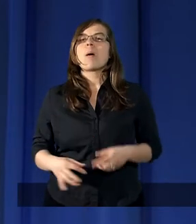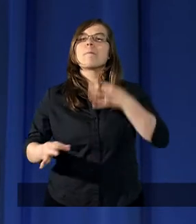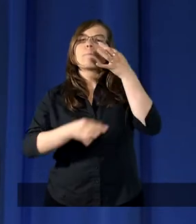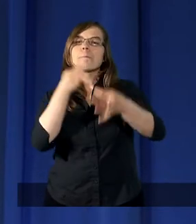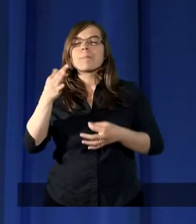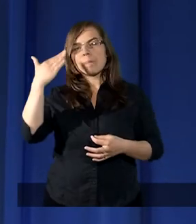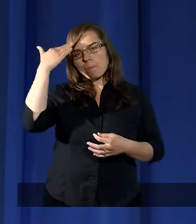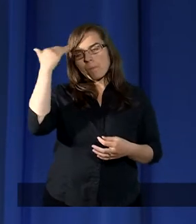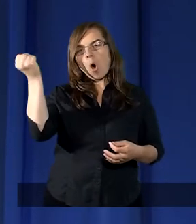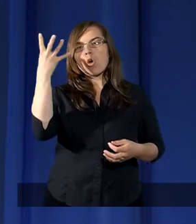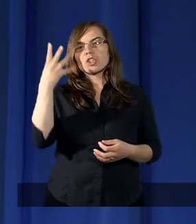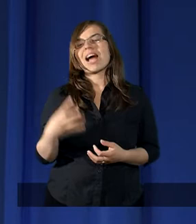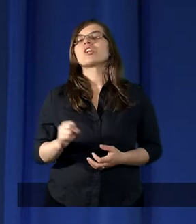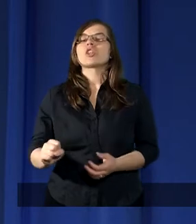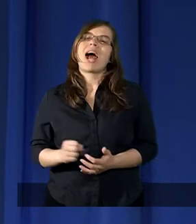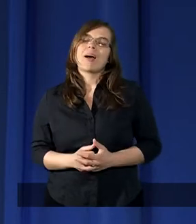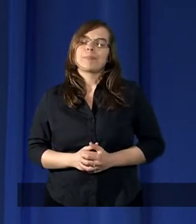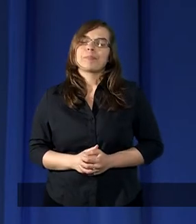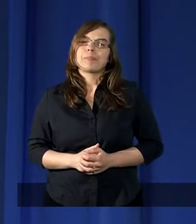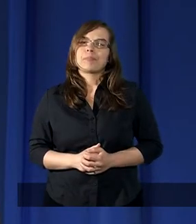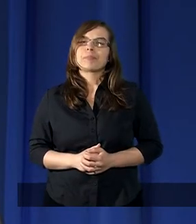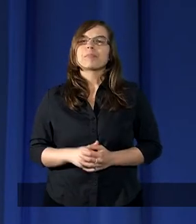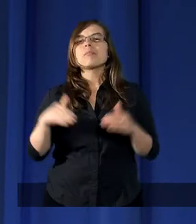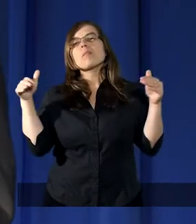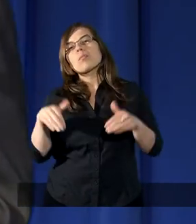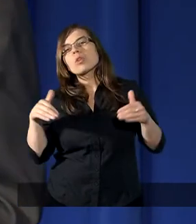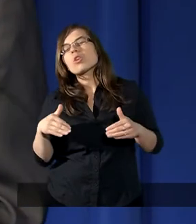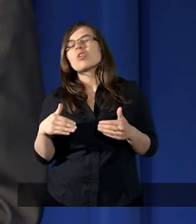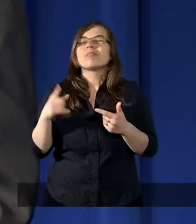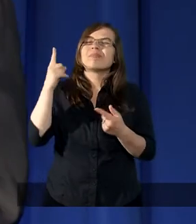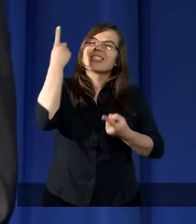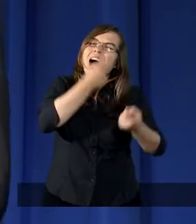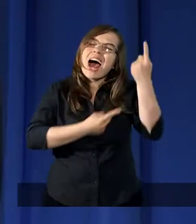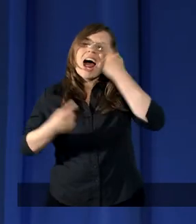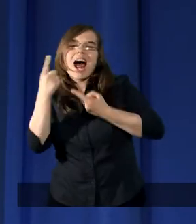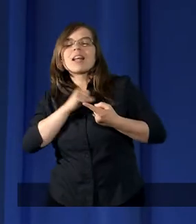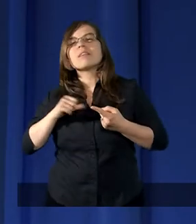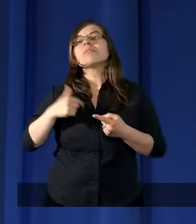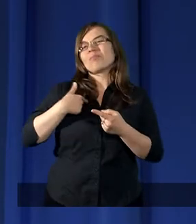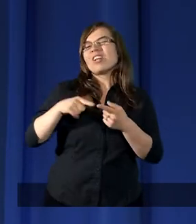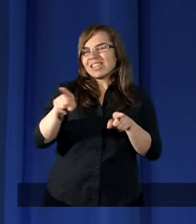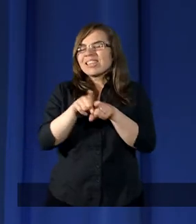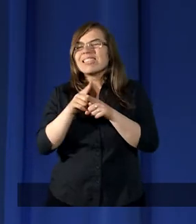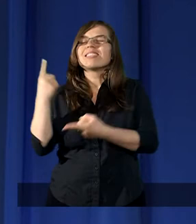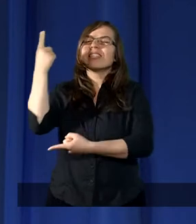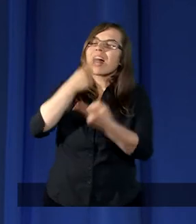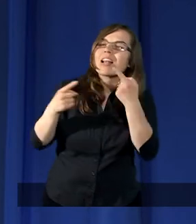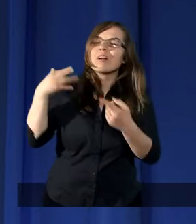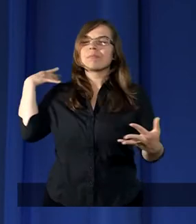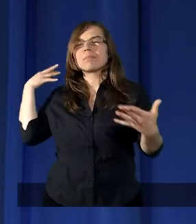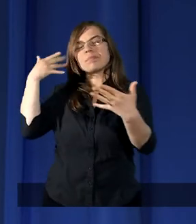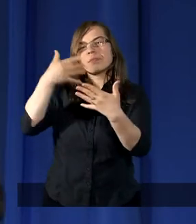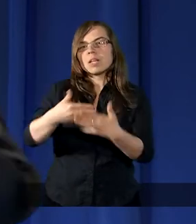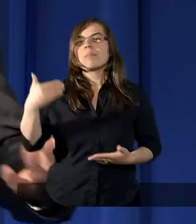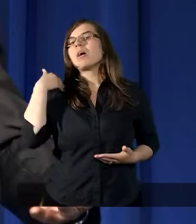pieśń Mojżesza. Może nieraz zastanawialiśmy się, ja też wiele razy zastanawiałem się,